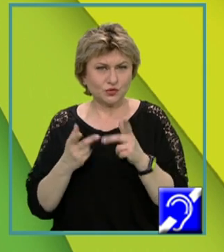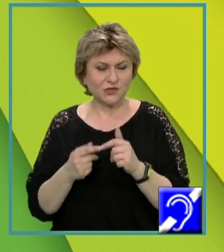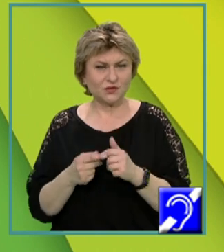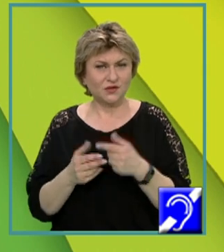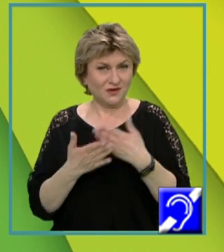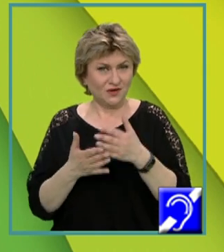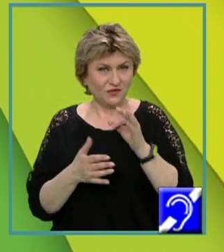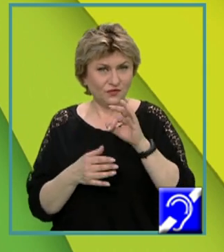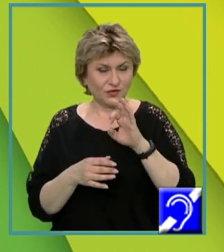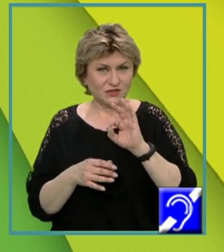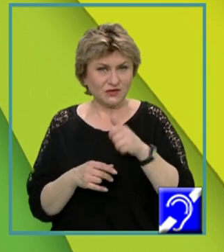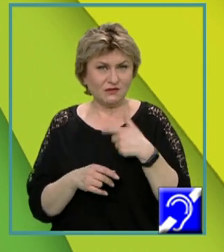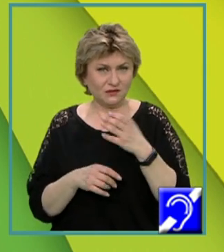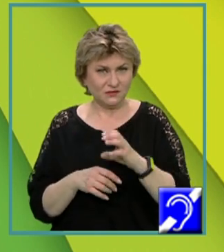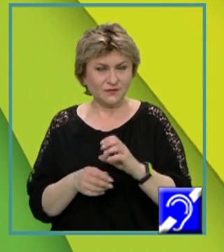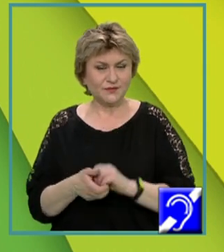funcția CMMMC